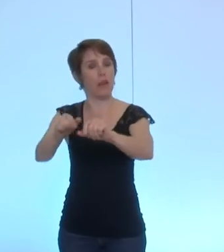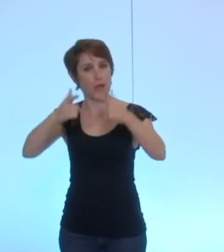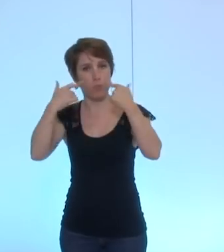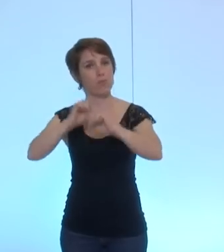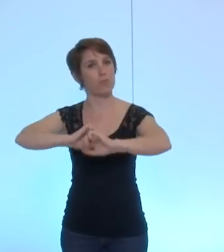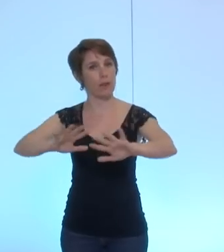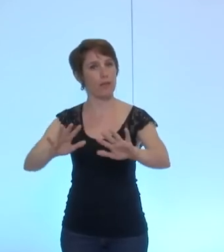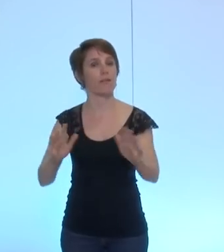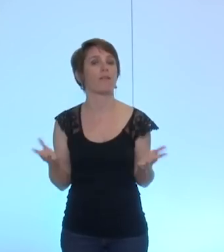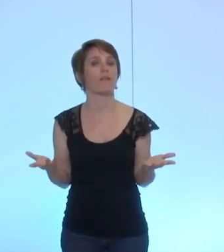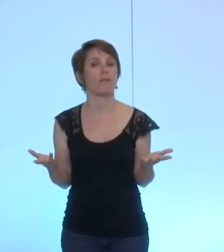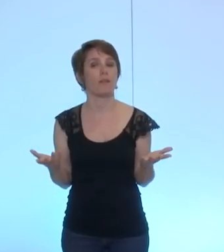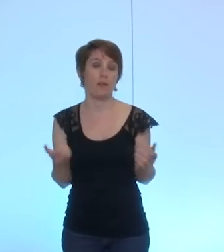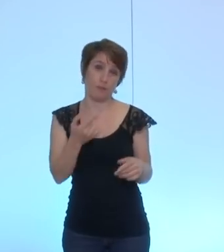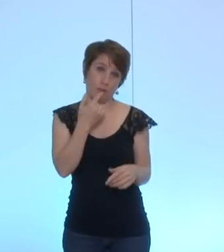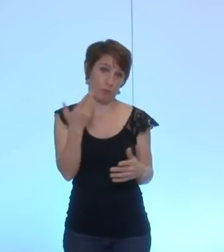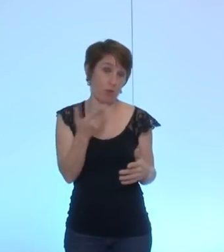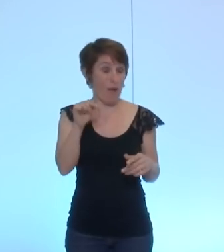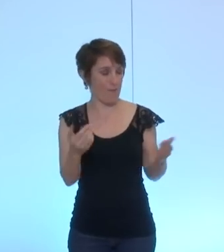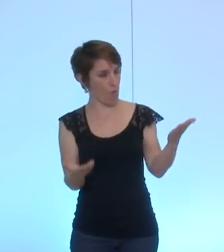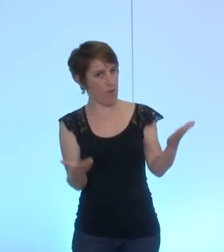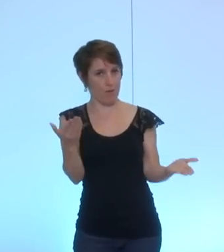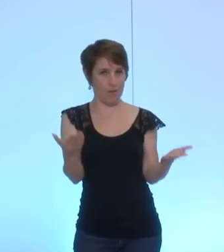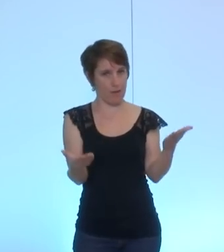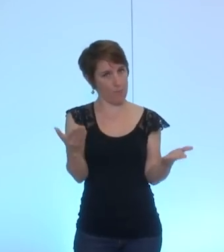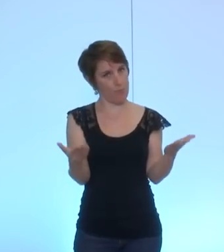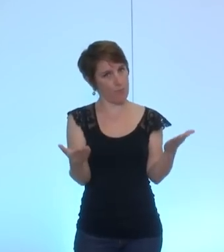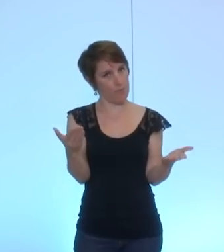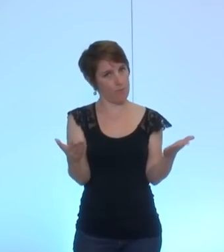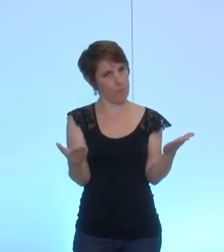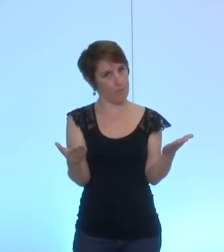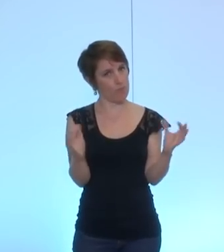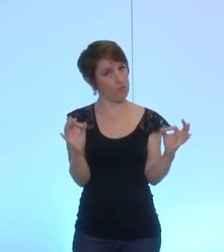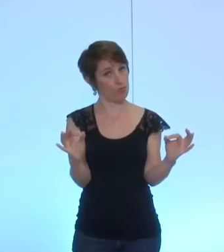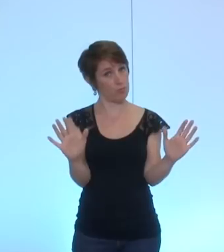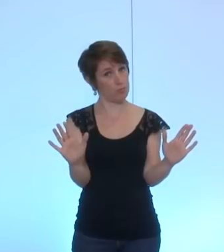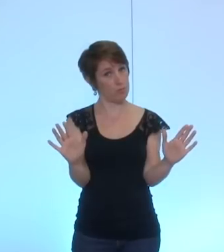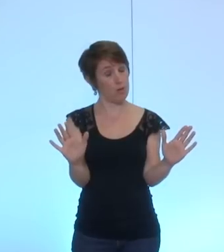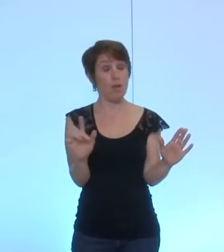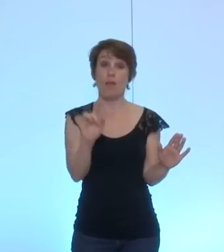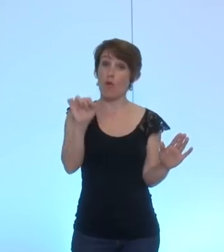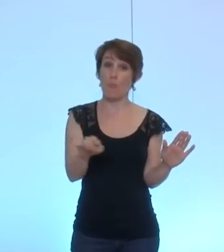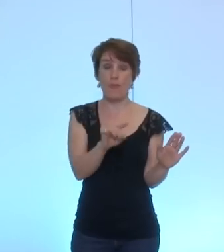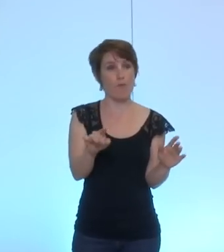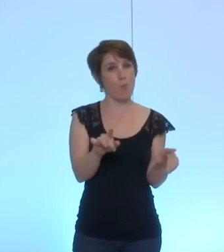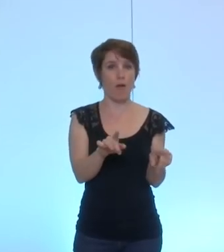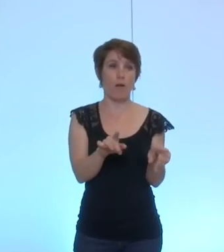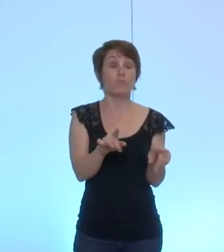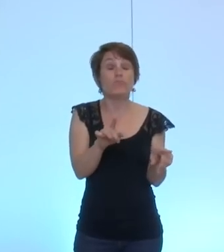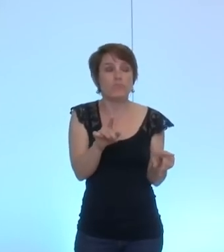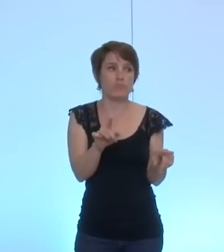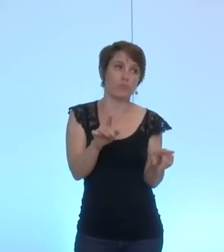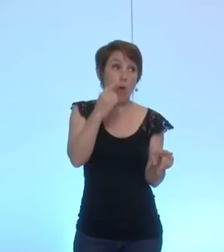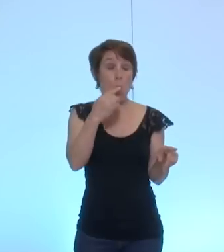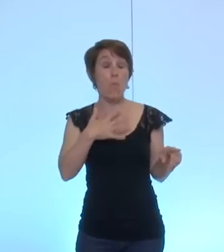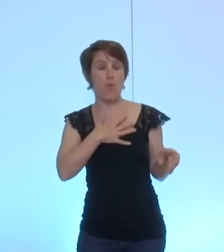dire les choses clairement il faut être équilibré et ne pas tomber comme cela est le cas potentiellement à notre sens dans la